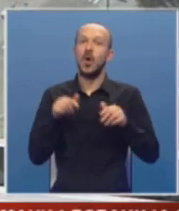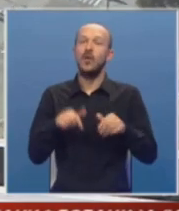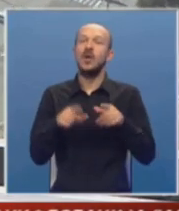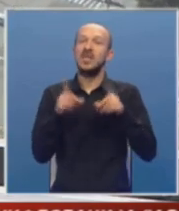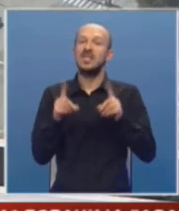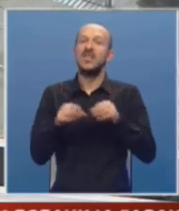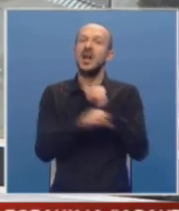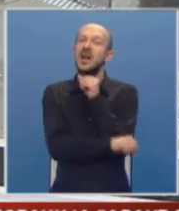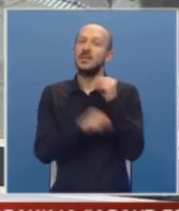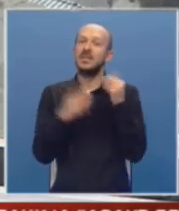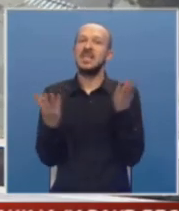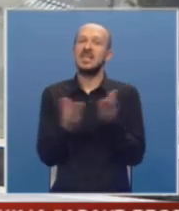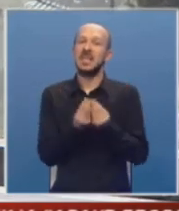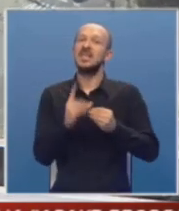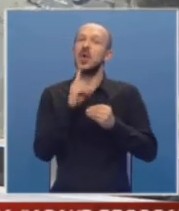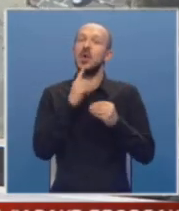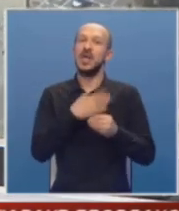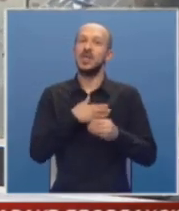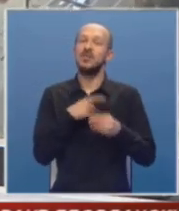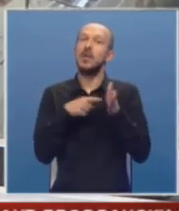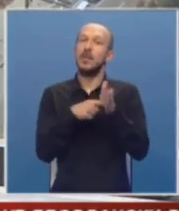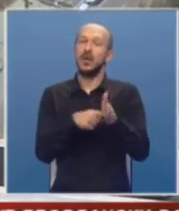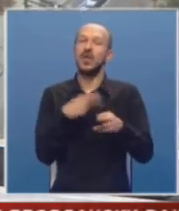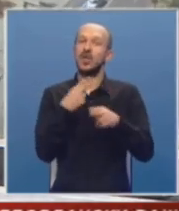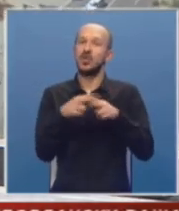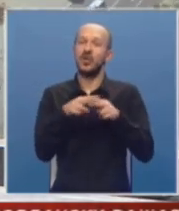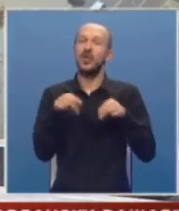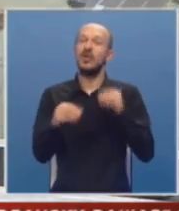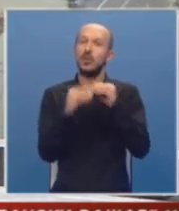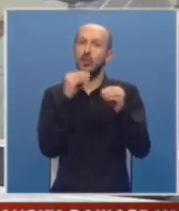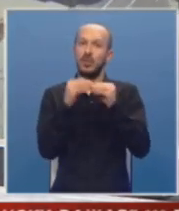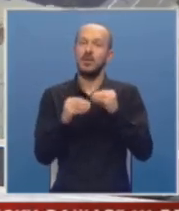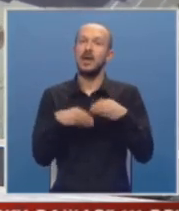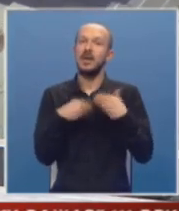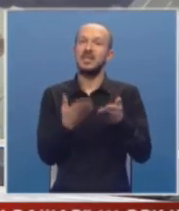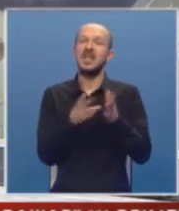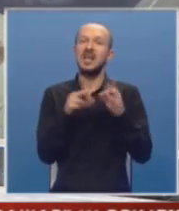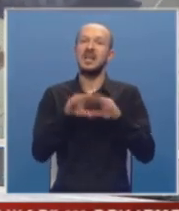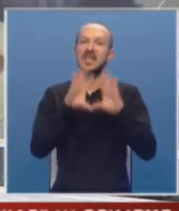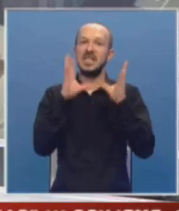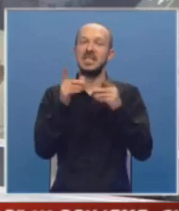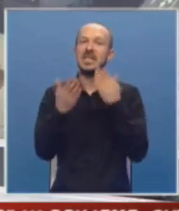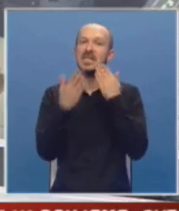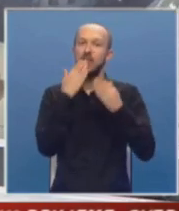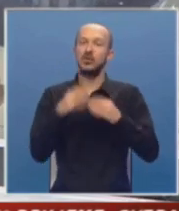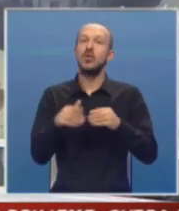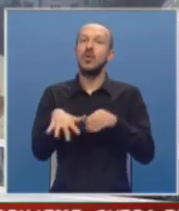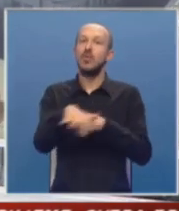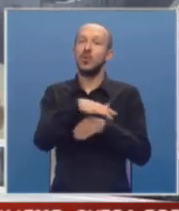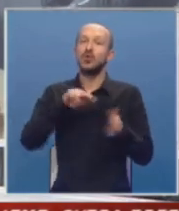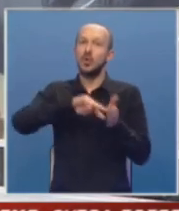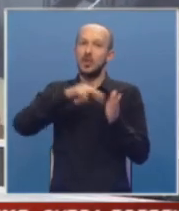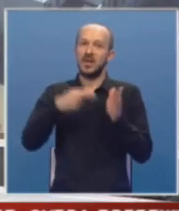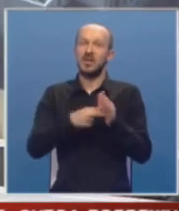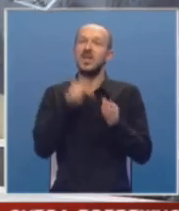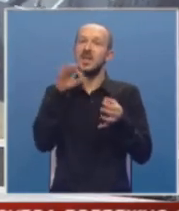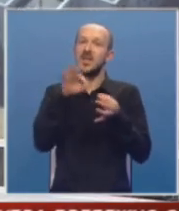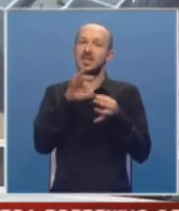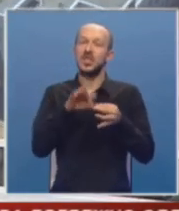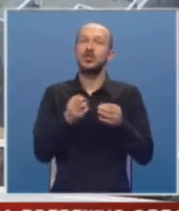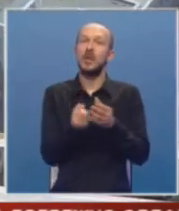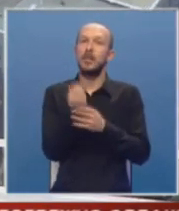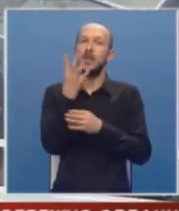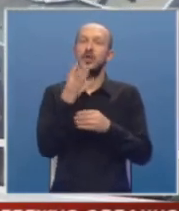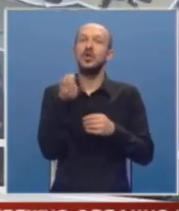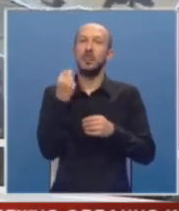je stav akademske zajednice koja je svoje prijedloge za rješavanje ovih problema iznjela na simpozijumu prostorno planiranje i zaštita